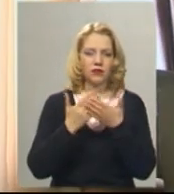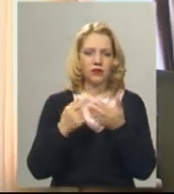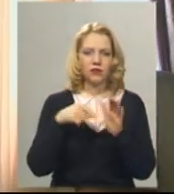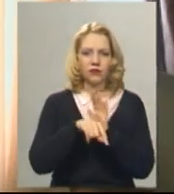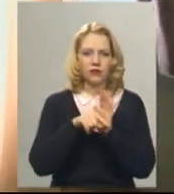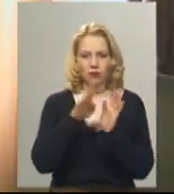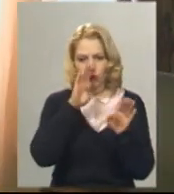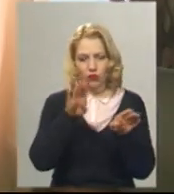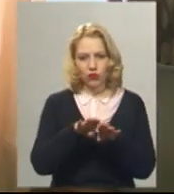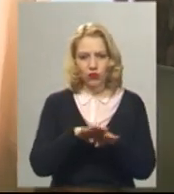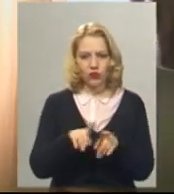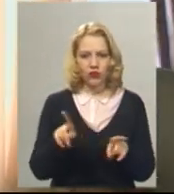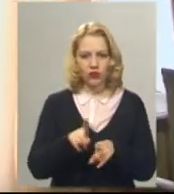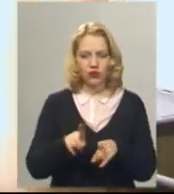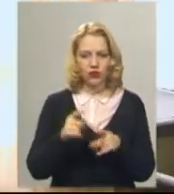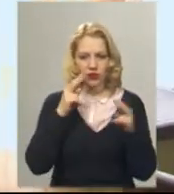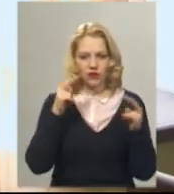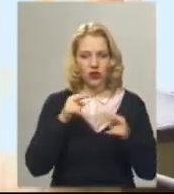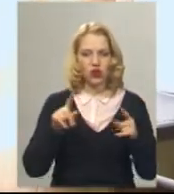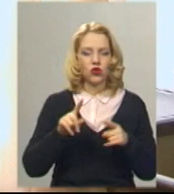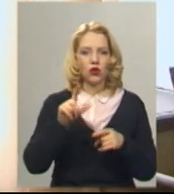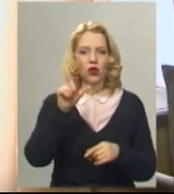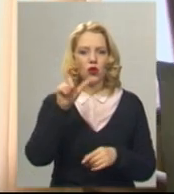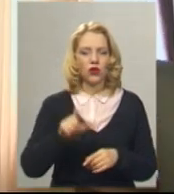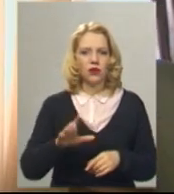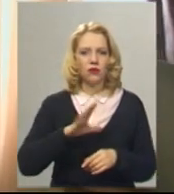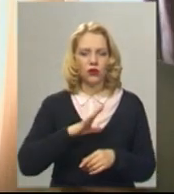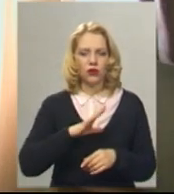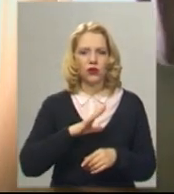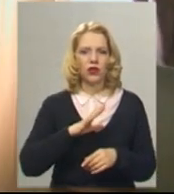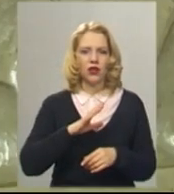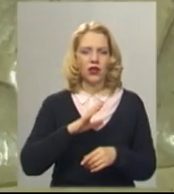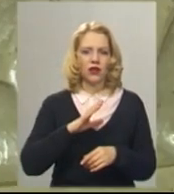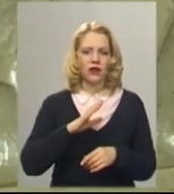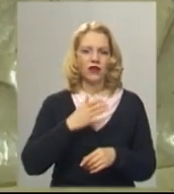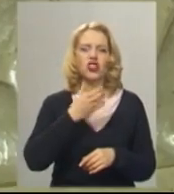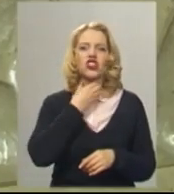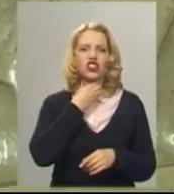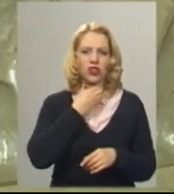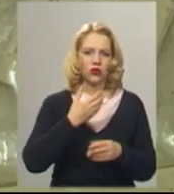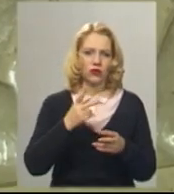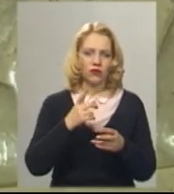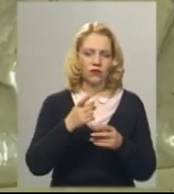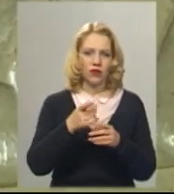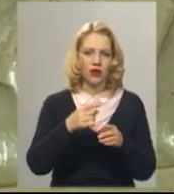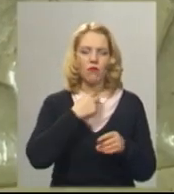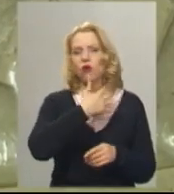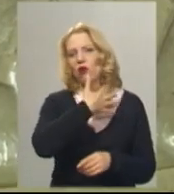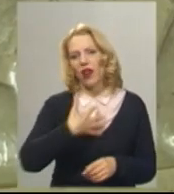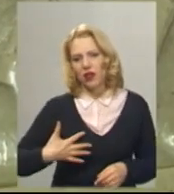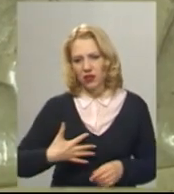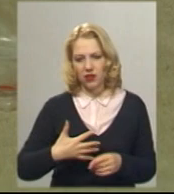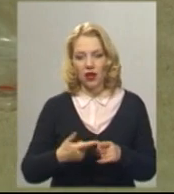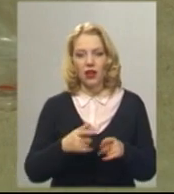Швидше за все свідчить про те, що людина зазнала поранення холодною зброєю шиї. Ще одному скелеті було виявлено ромбічний